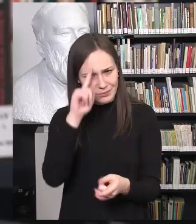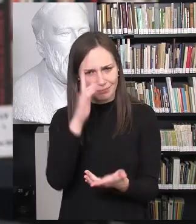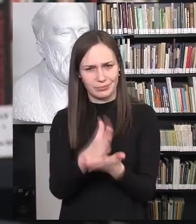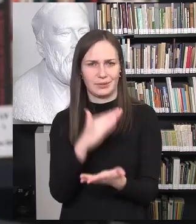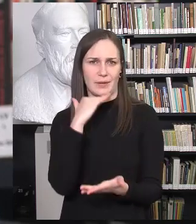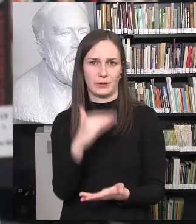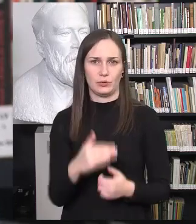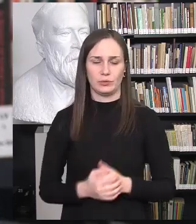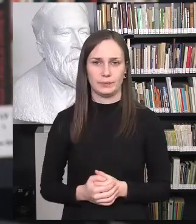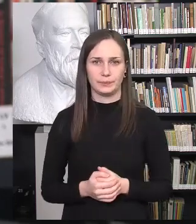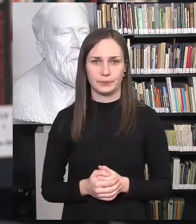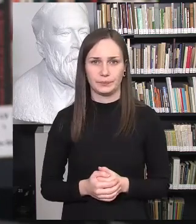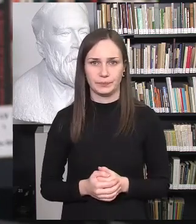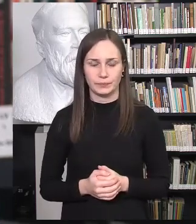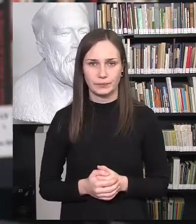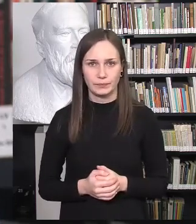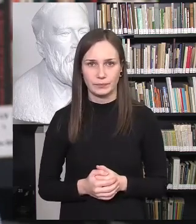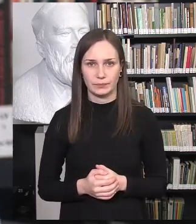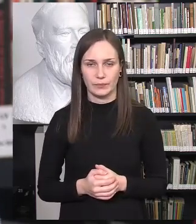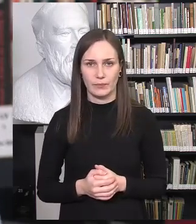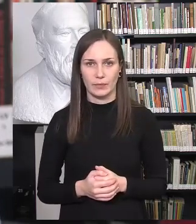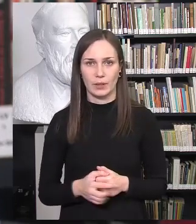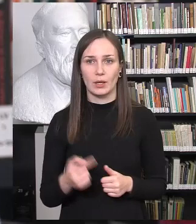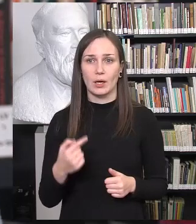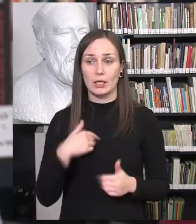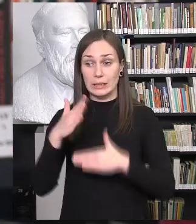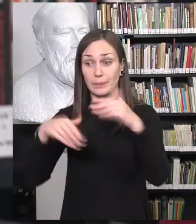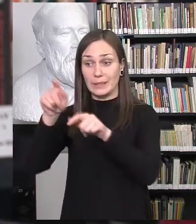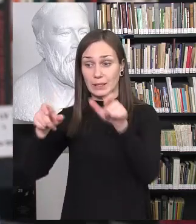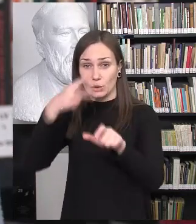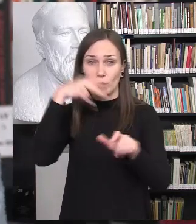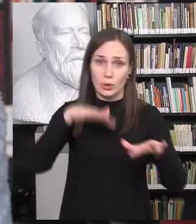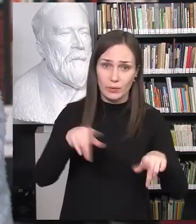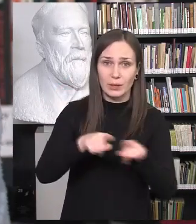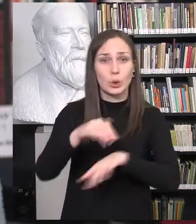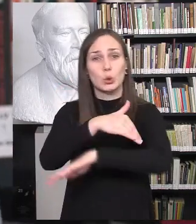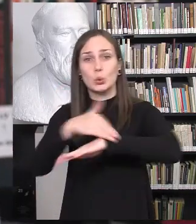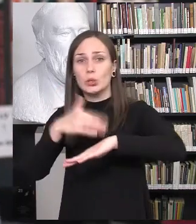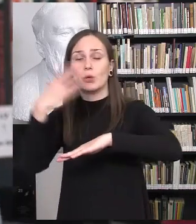aiško. Paprastai turbūt, aš klausydama į vairių specialistus, tiek Lietuvoje, tiek kitose valstybėse, girdžiu, kad